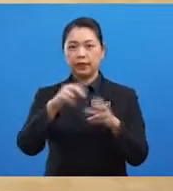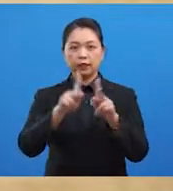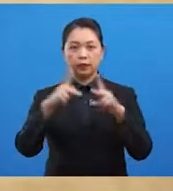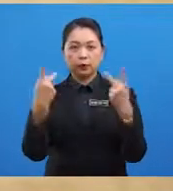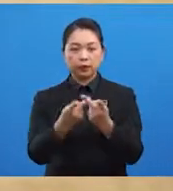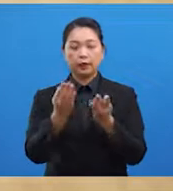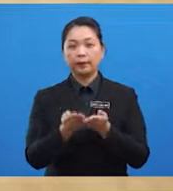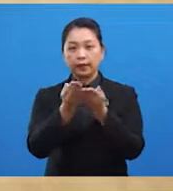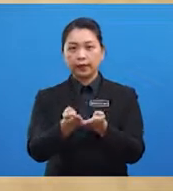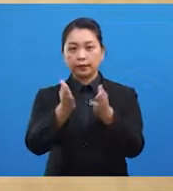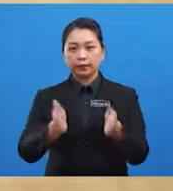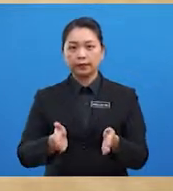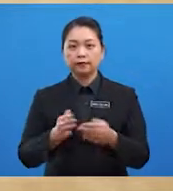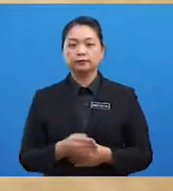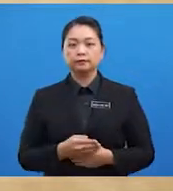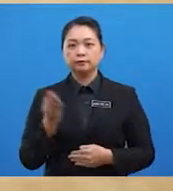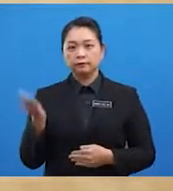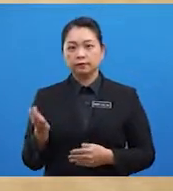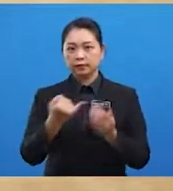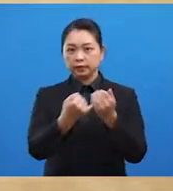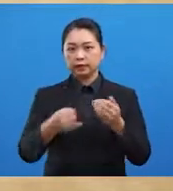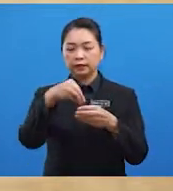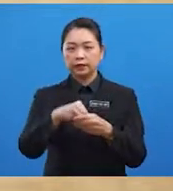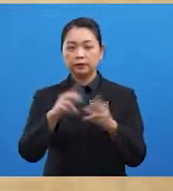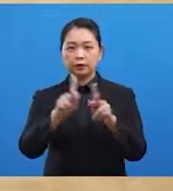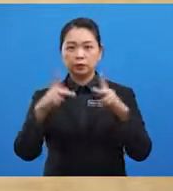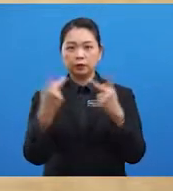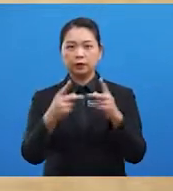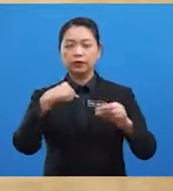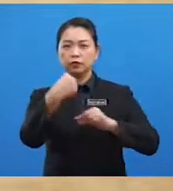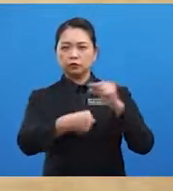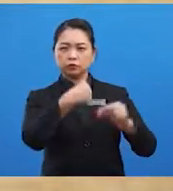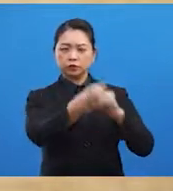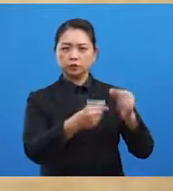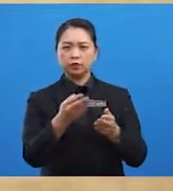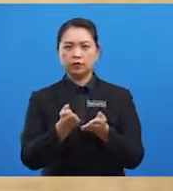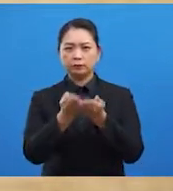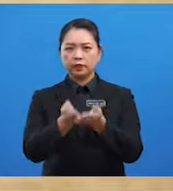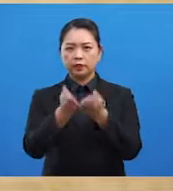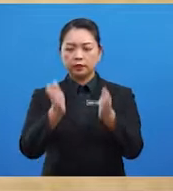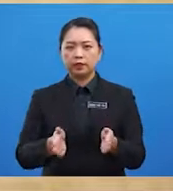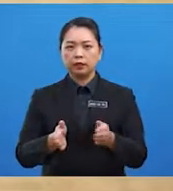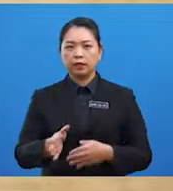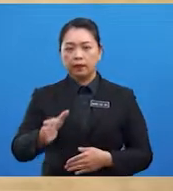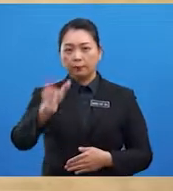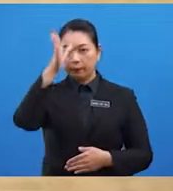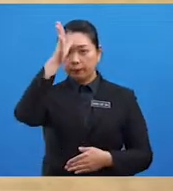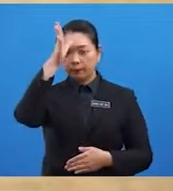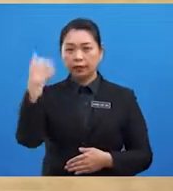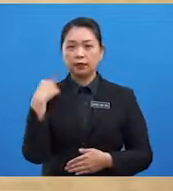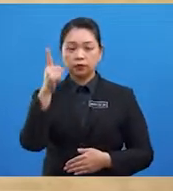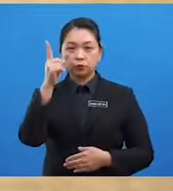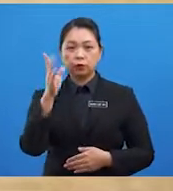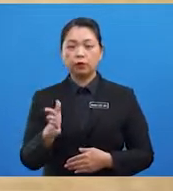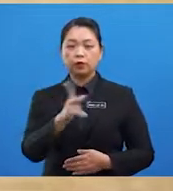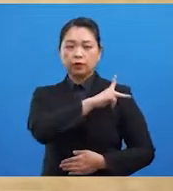keluarga pelayar Dan beliau dilahirkan dalam keluarga generasi pelayar Bapanya adalah seorang kapten